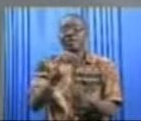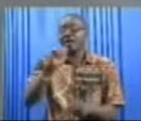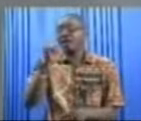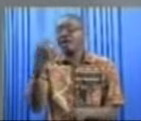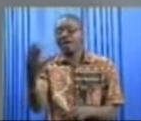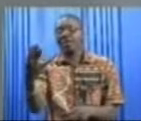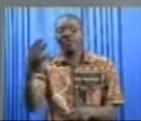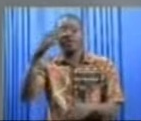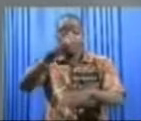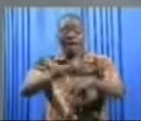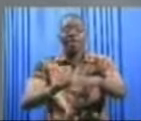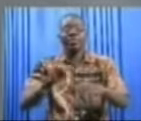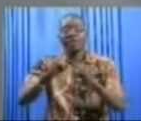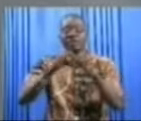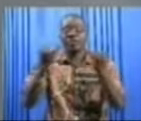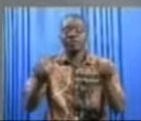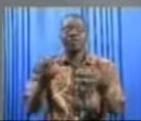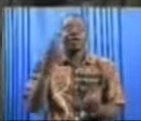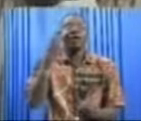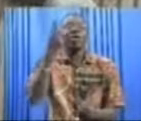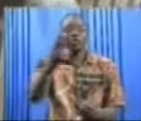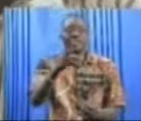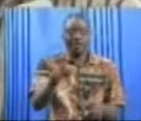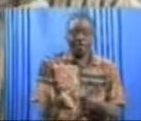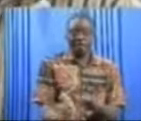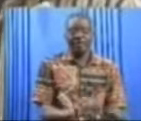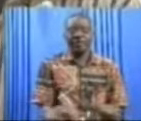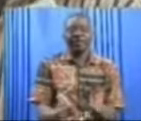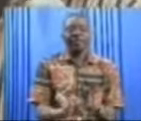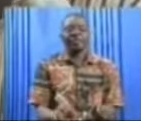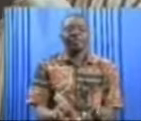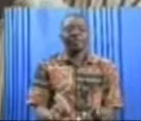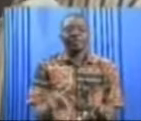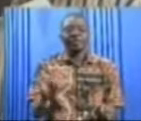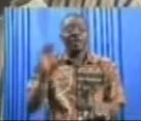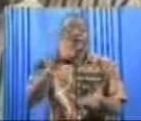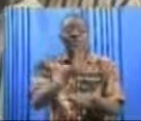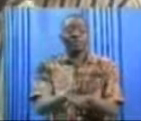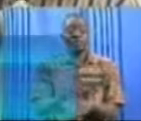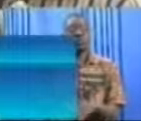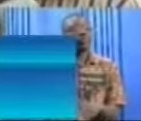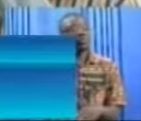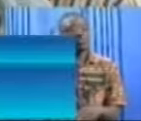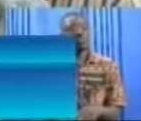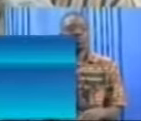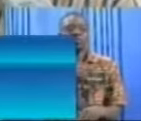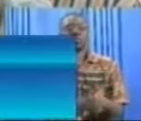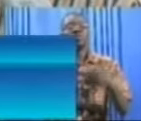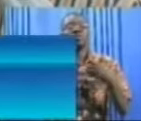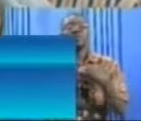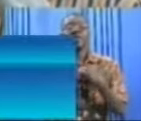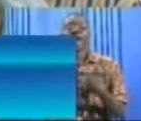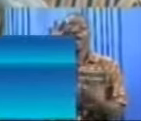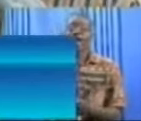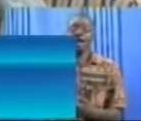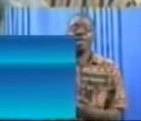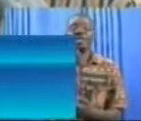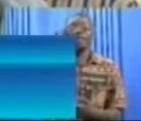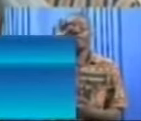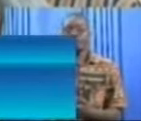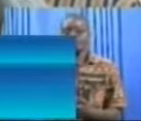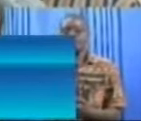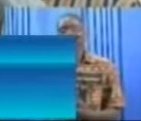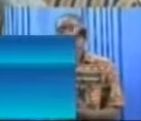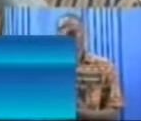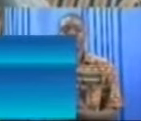convié la presse à constater ses réalisations. A ce jour nous sommes à 89% des travaux de terrassement